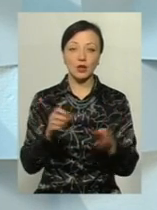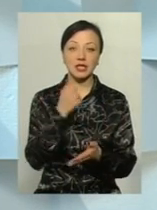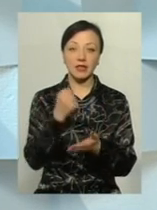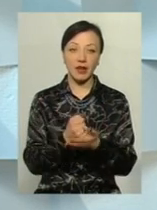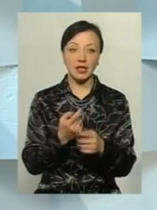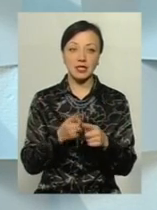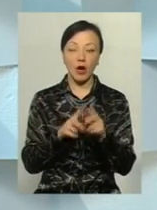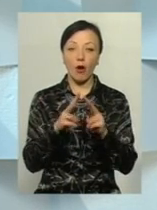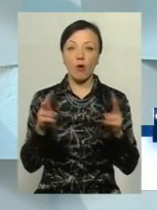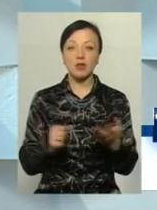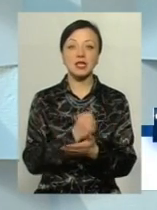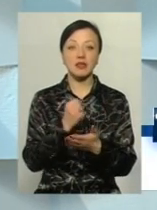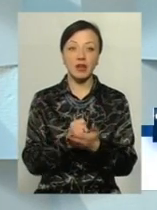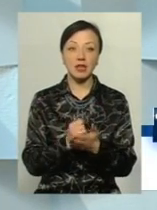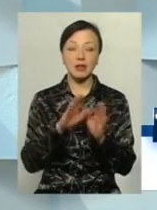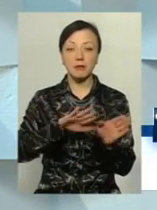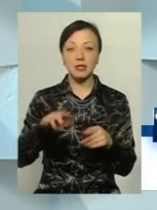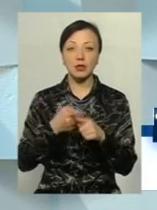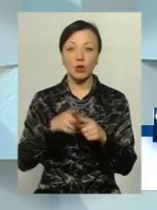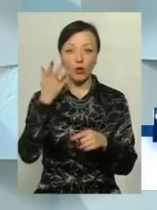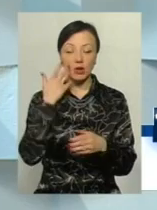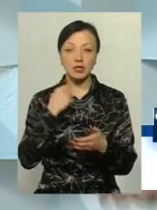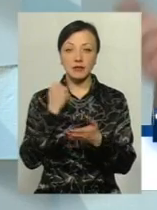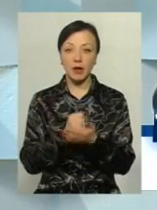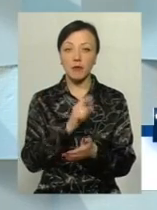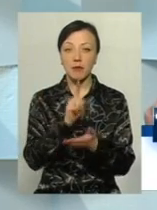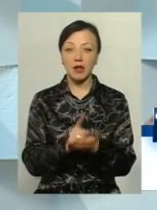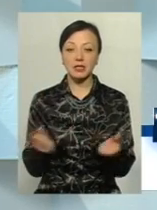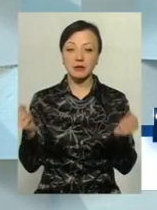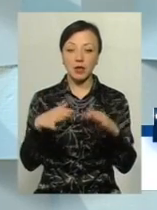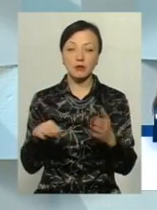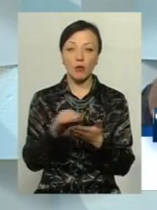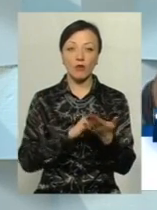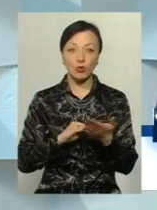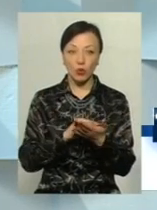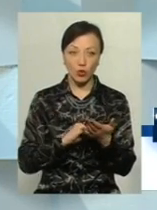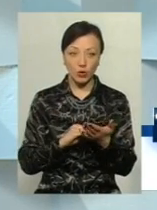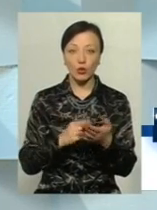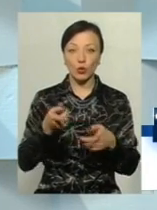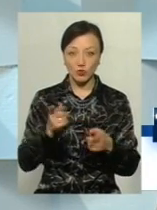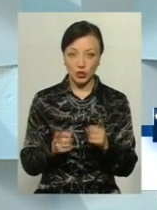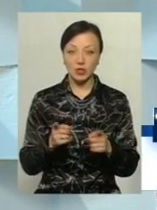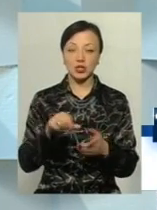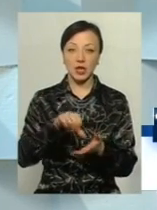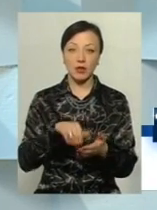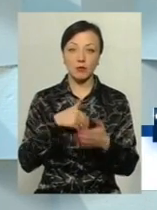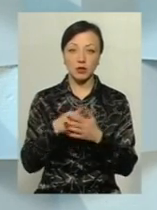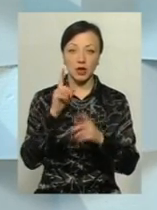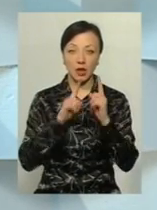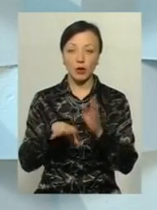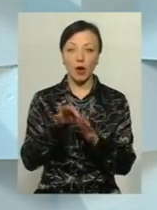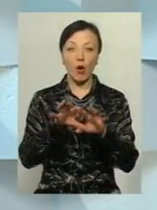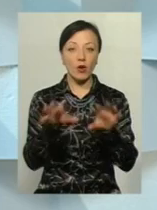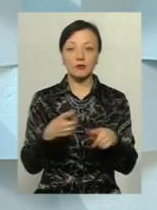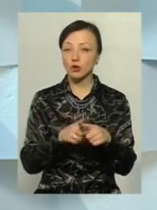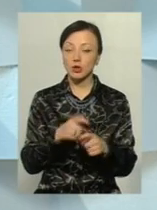І цих, кого затвердив, вони тільки після того, як затвердились, мали зібратися повторно, бо вже в чині, ну, членів громадської ради і обрати волі,